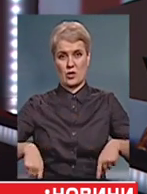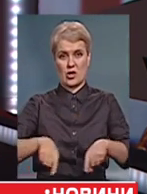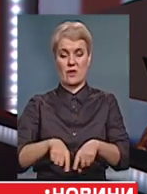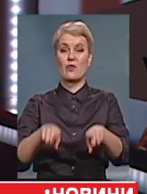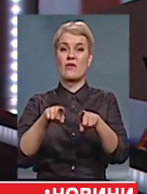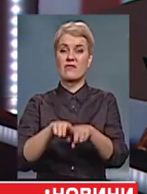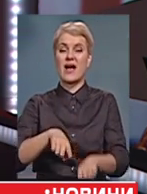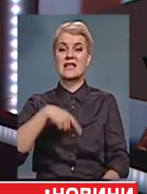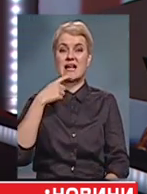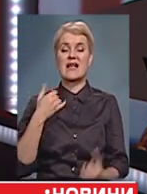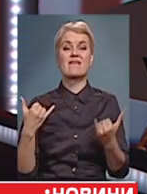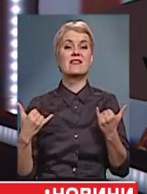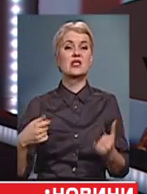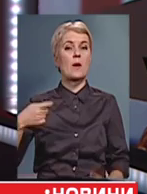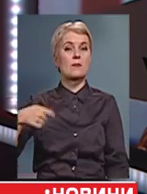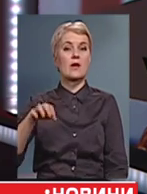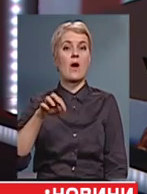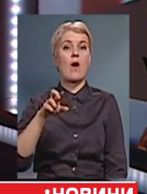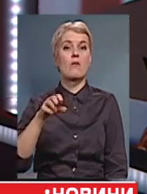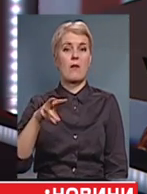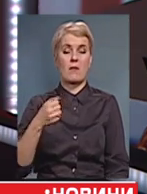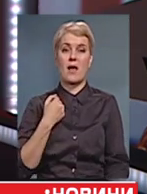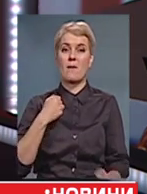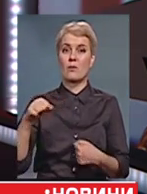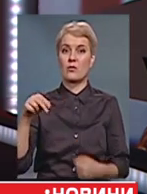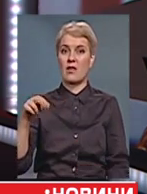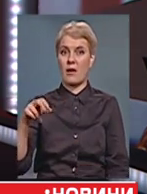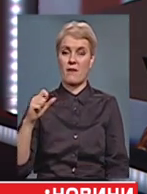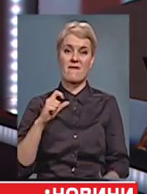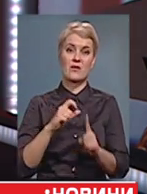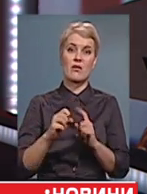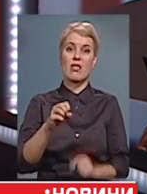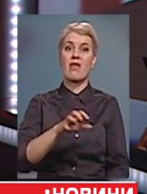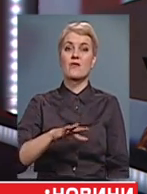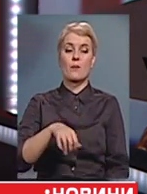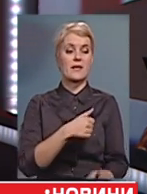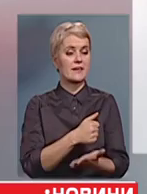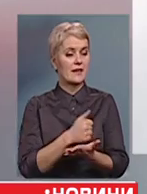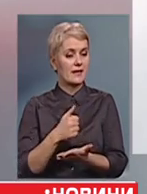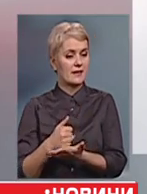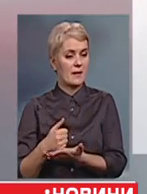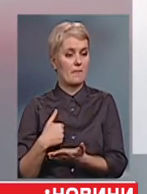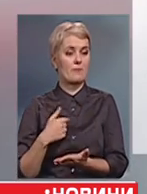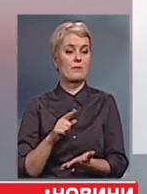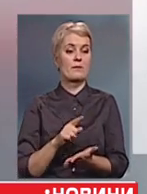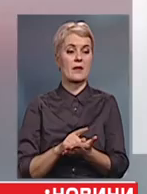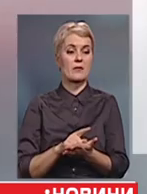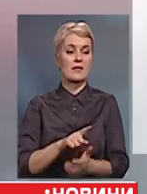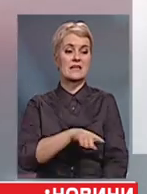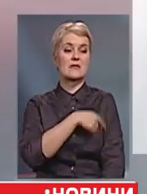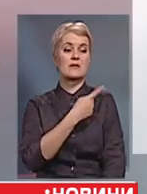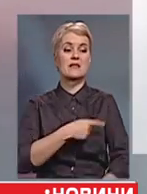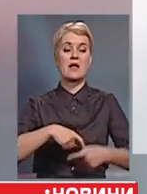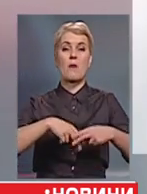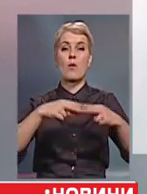нинішній президент Барак Обама. На перемогу Дональда Трампа відреагували і європейські лідери. Ми маємо зміцнити мости,